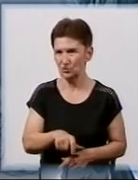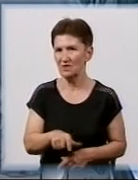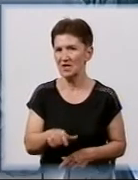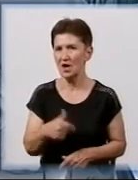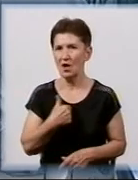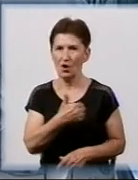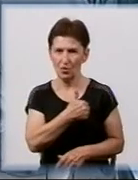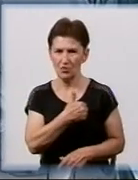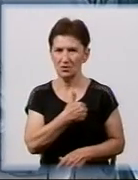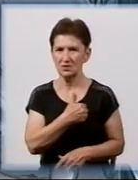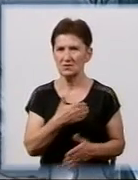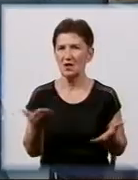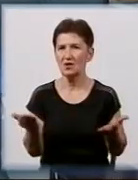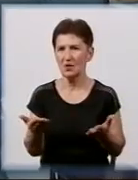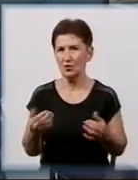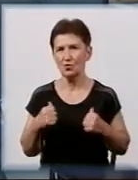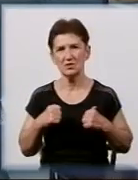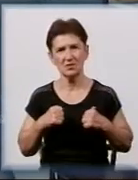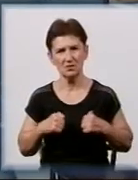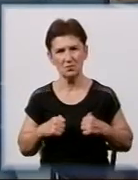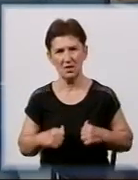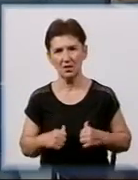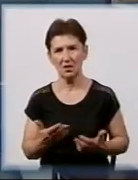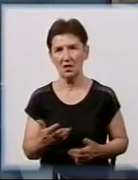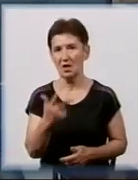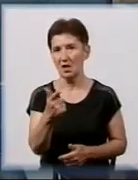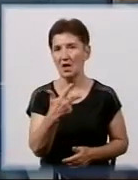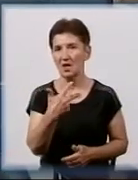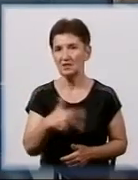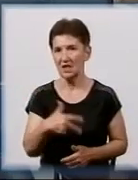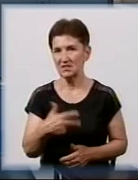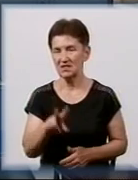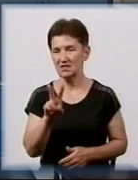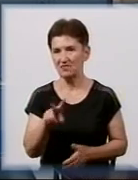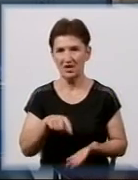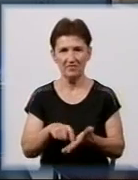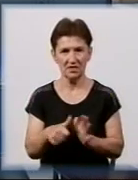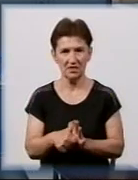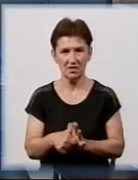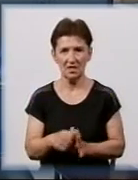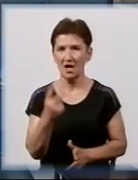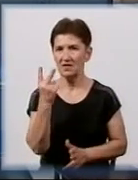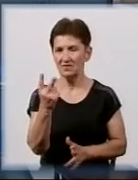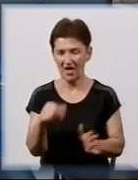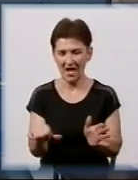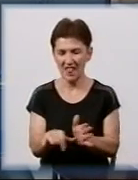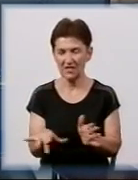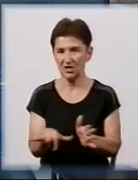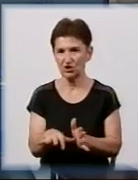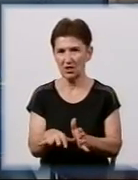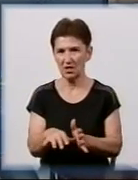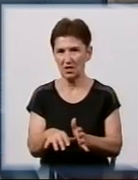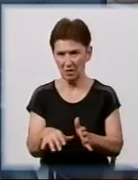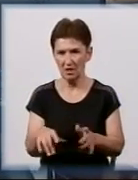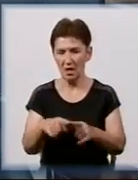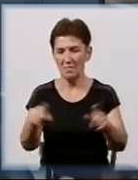якогось спокою. На 32 квартири дві плити електричні. Дають електроенергію